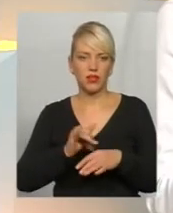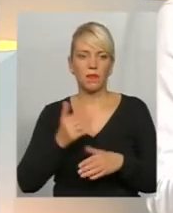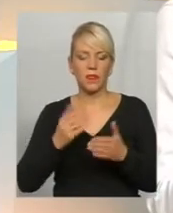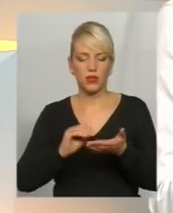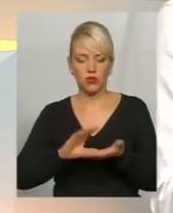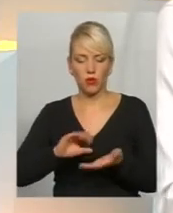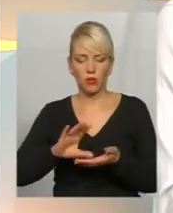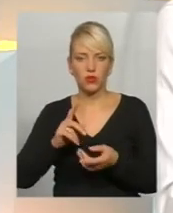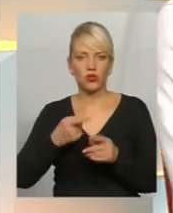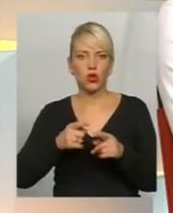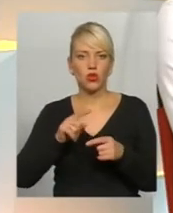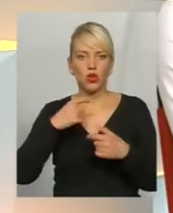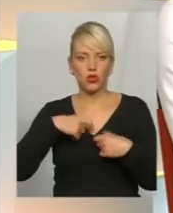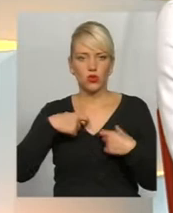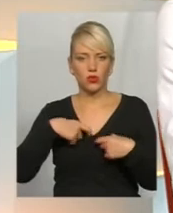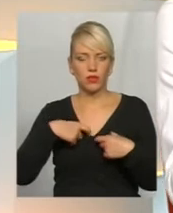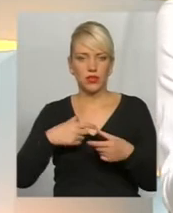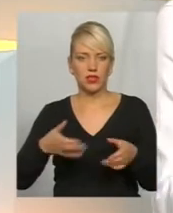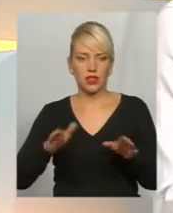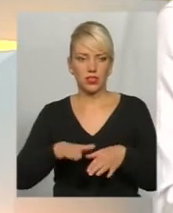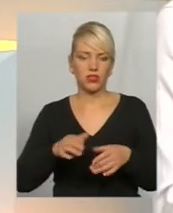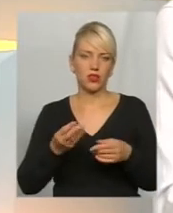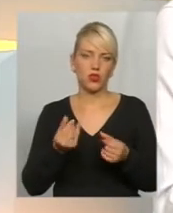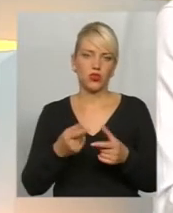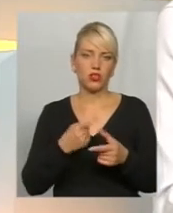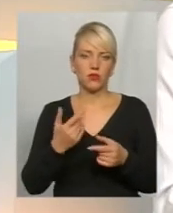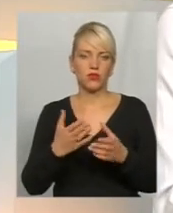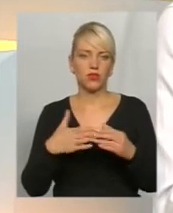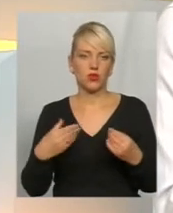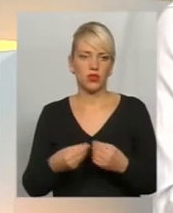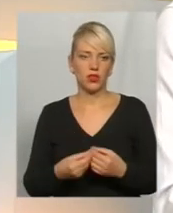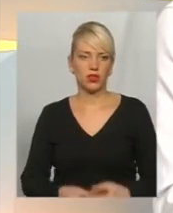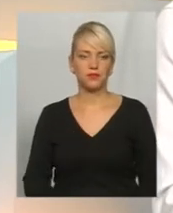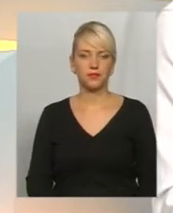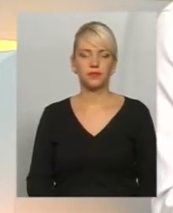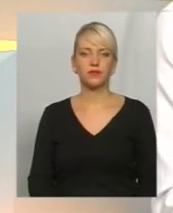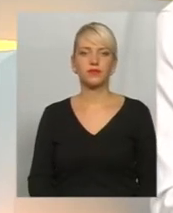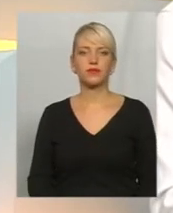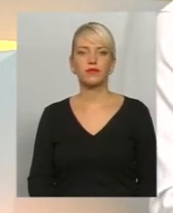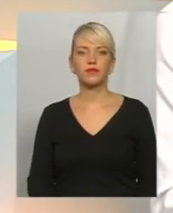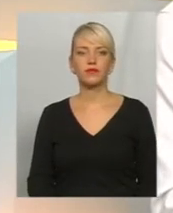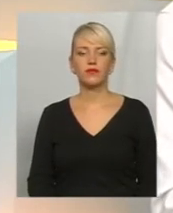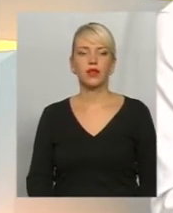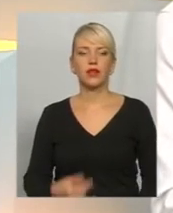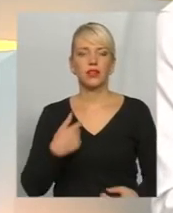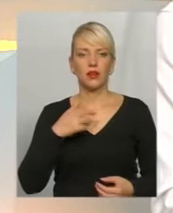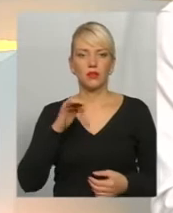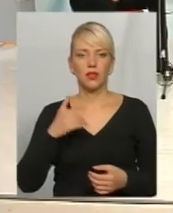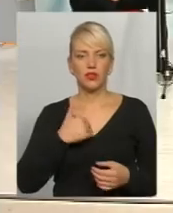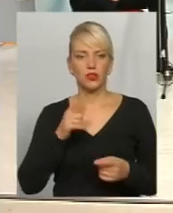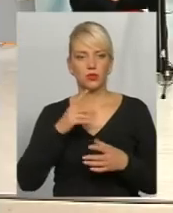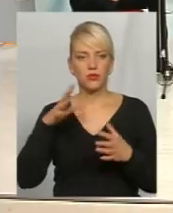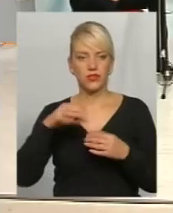накопичиш собі. Гроші залишаться або тобі, або твоїм родичам. Дякую, пан Сергій. ще хотіло, ну, все-таки, щоб всі